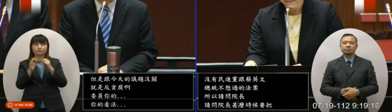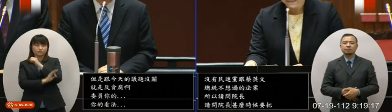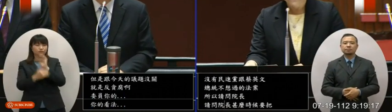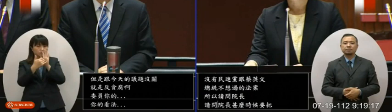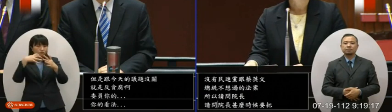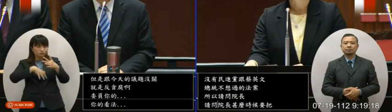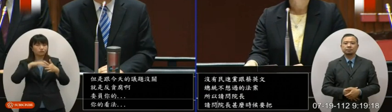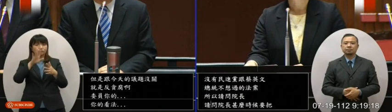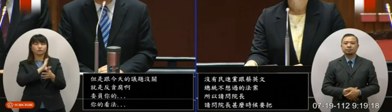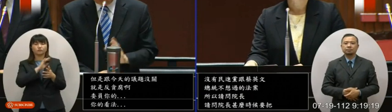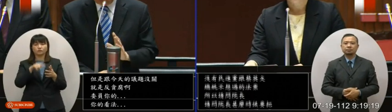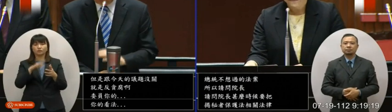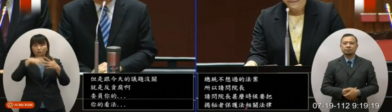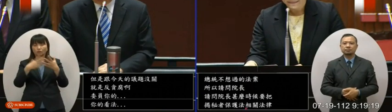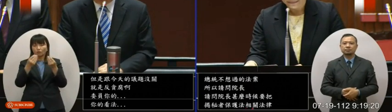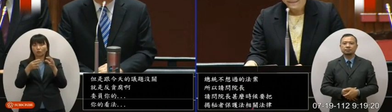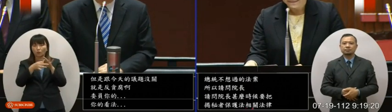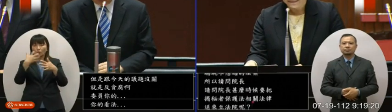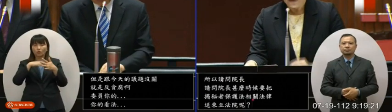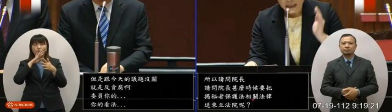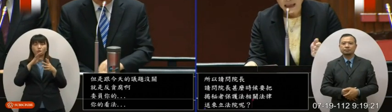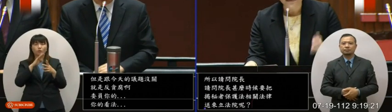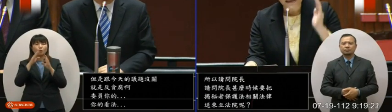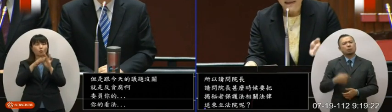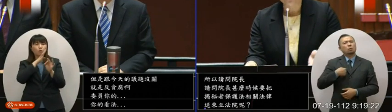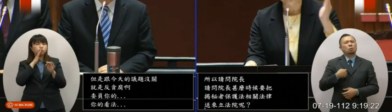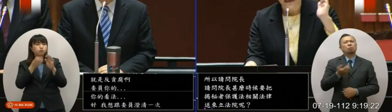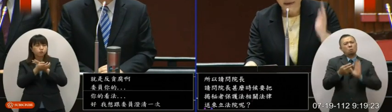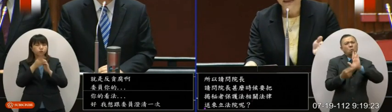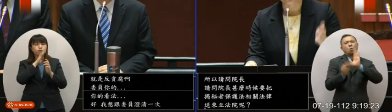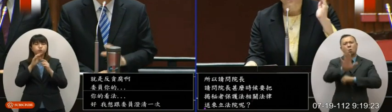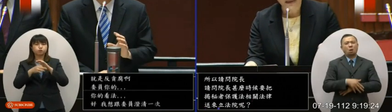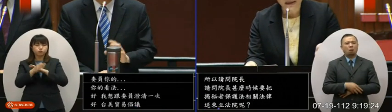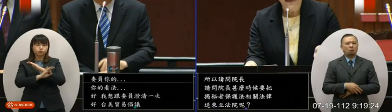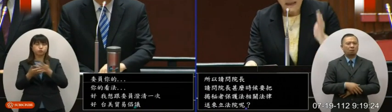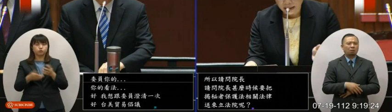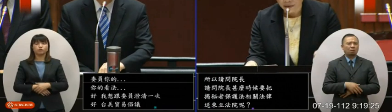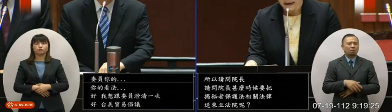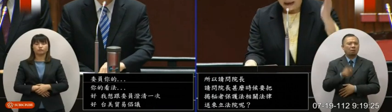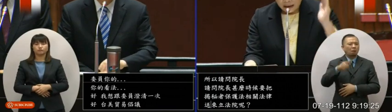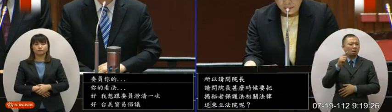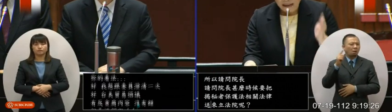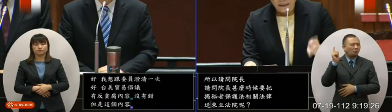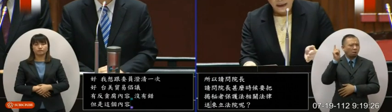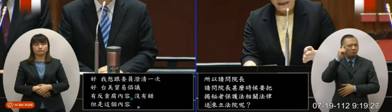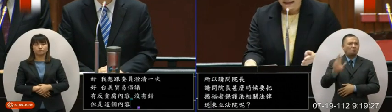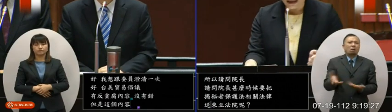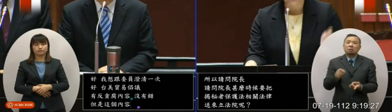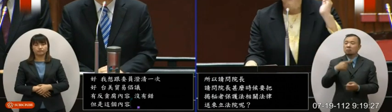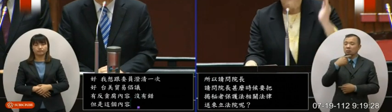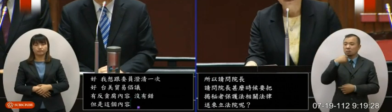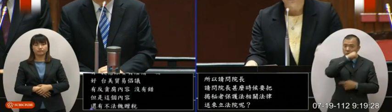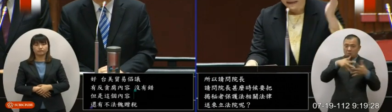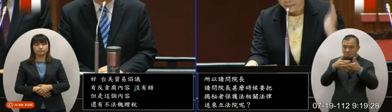内容确实是没有错但是这个内容当中并没有包括不法关注我刚刚已经解释了显然院长你没有听清楚因为台美贸